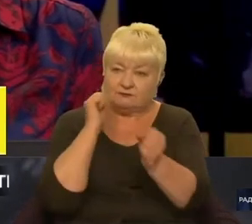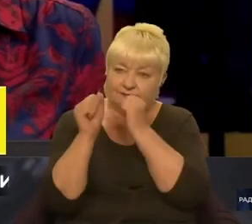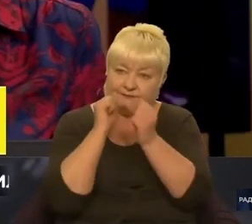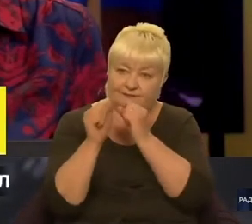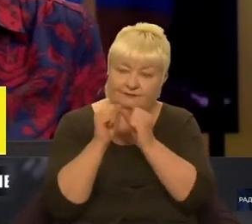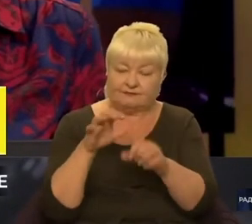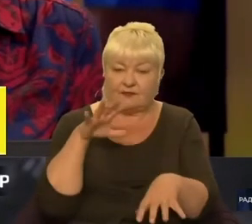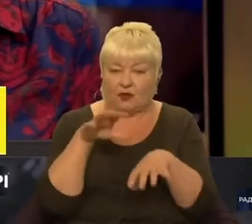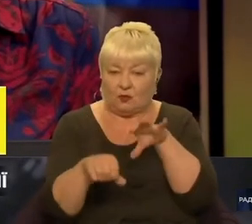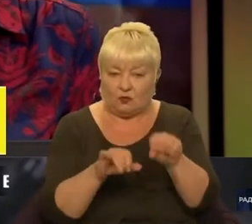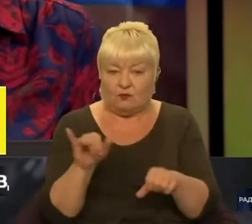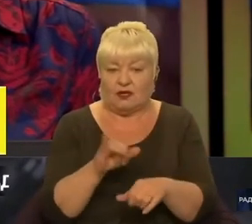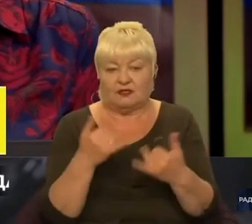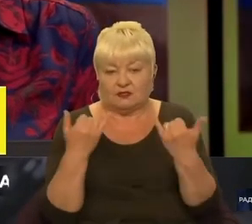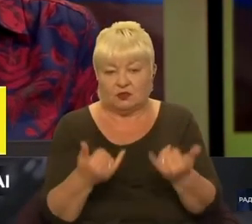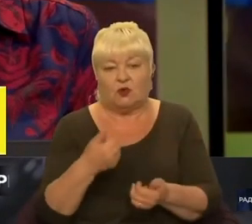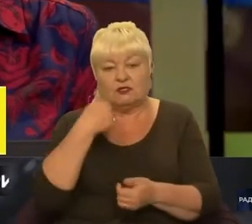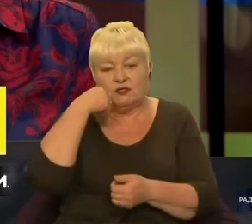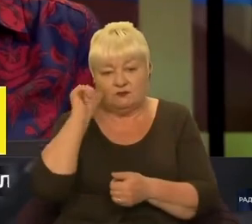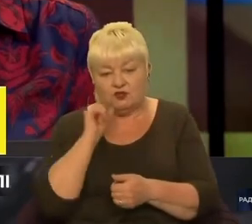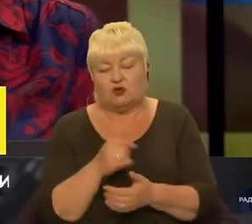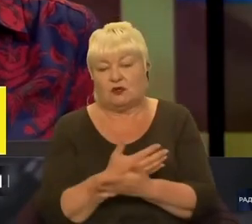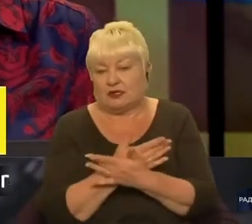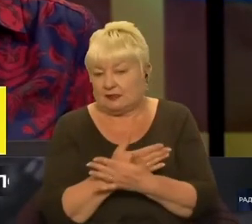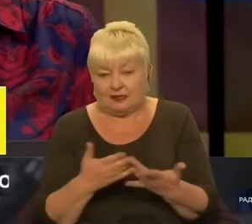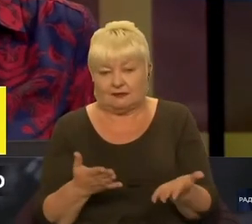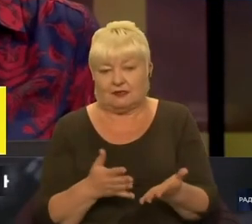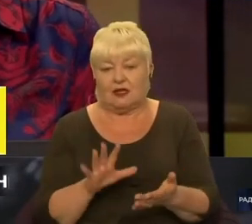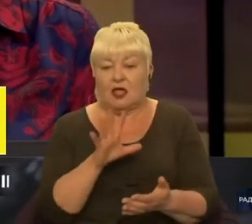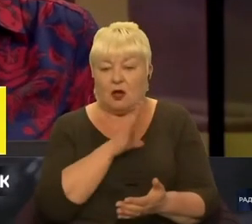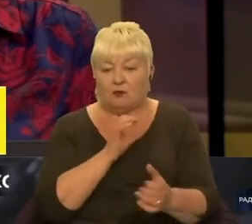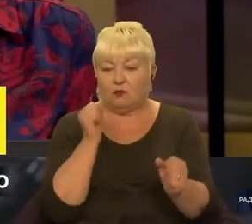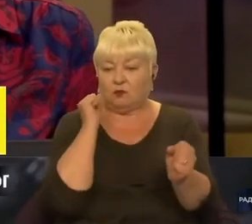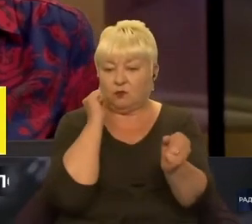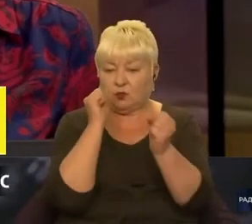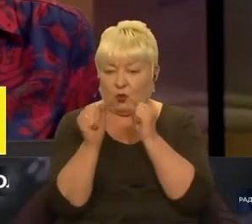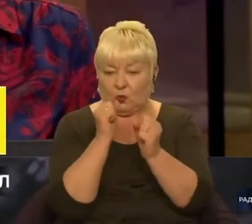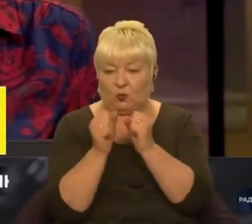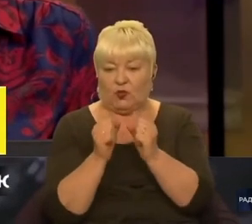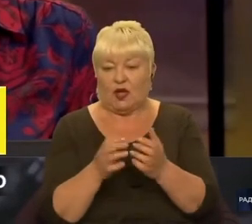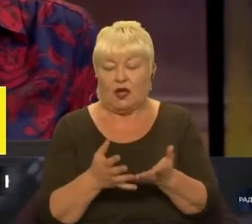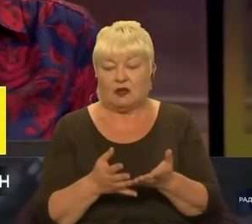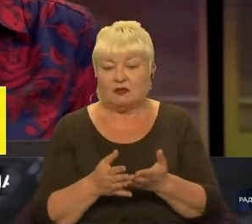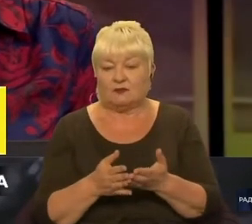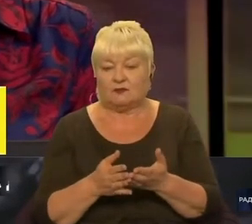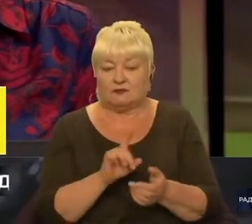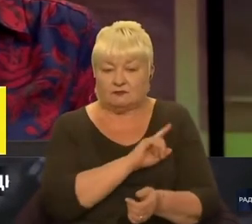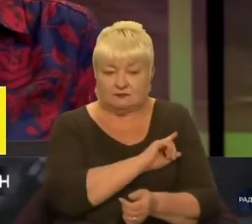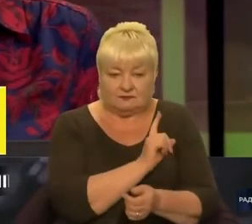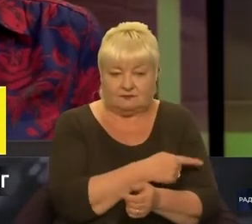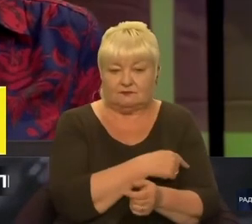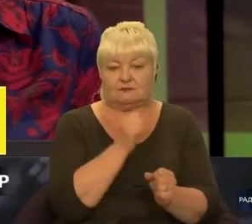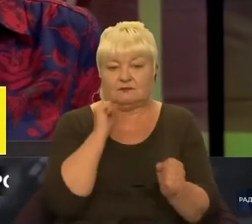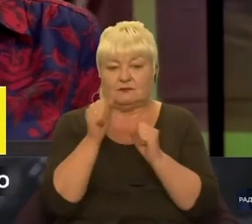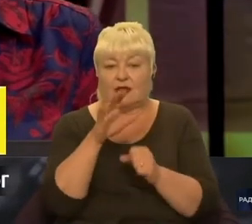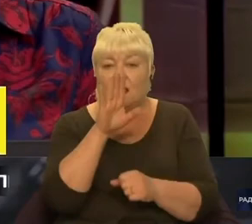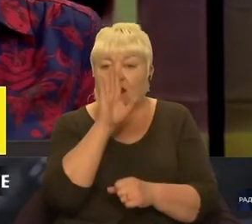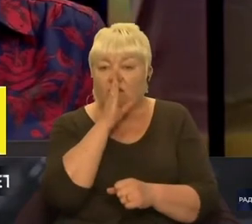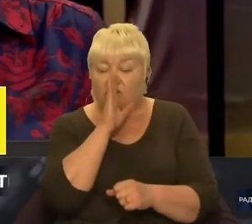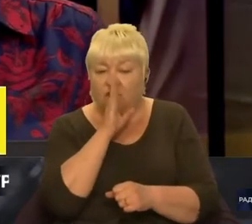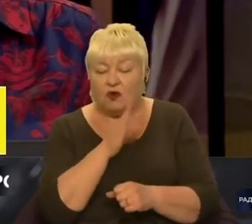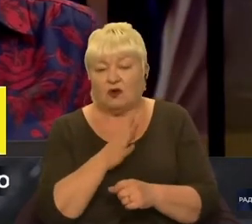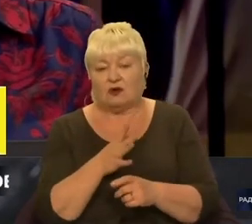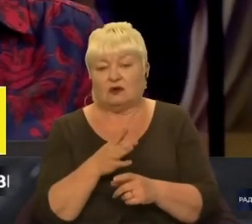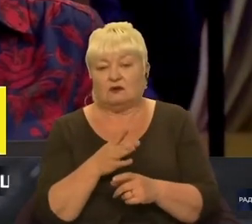і сьогодні, зокрема, і вчора, і так далі, вже було завдано ударів, потужних ударів. Ворог не раз